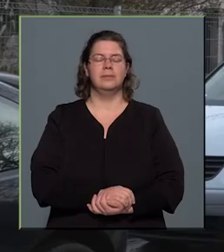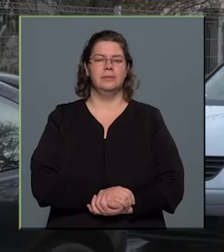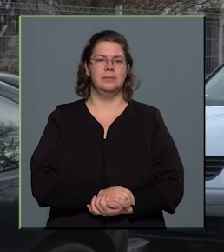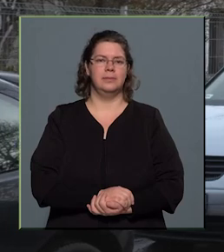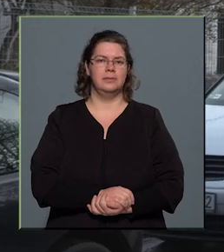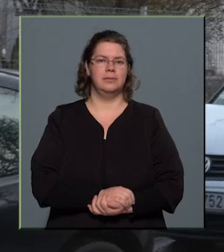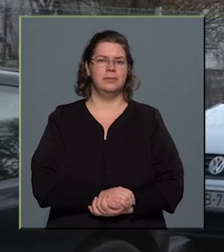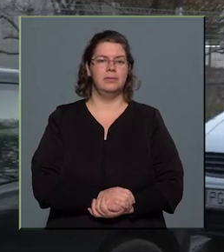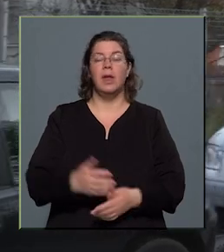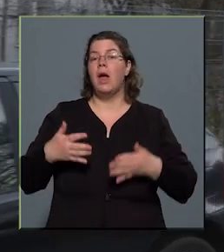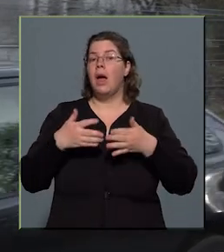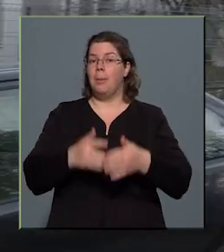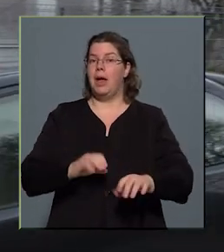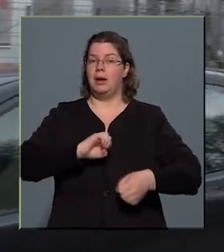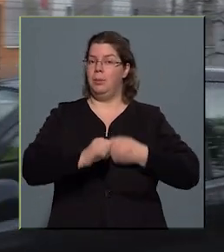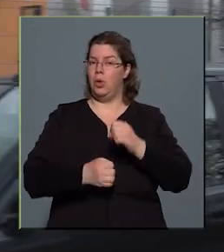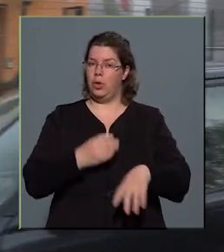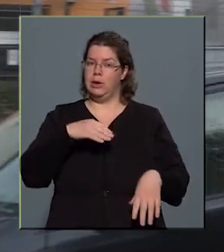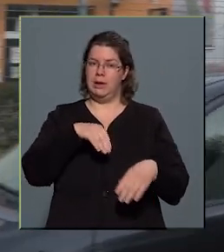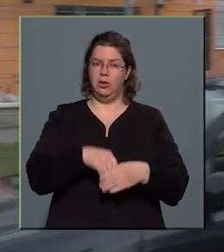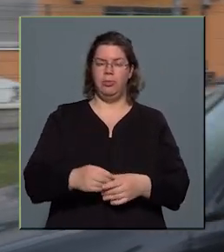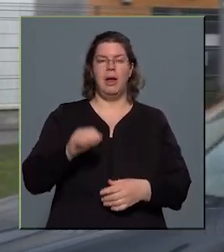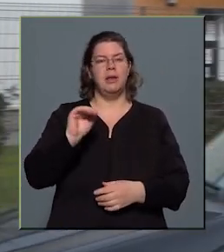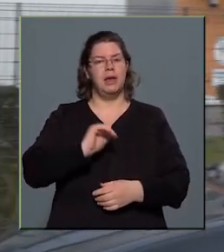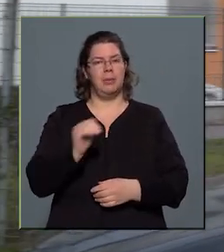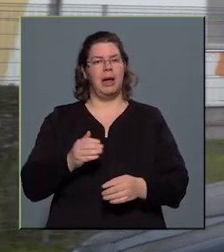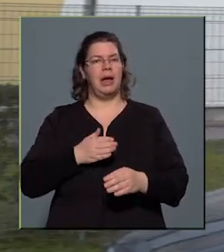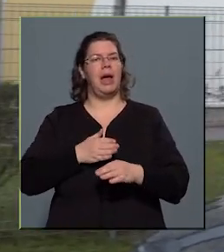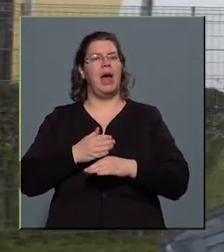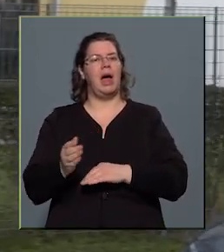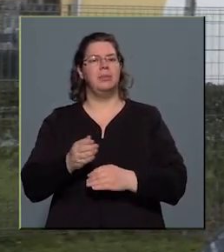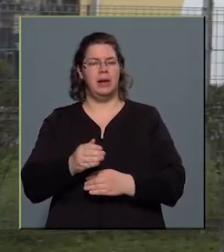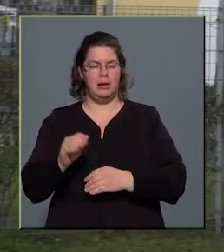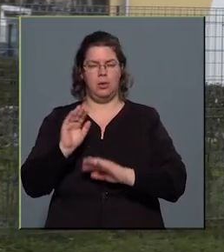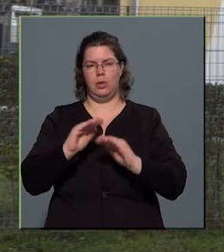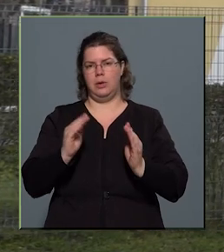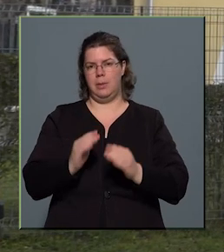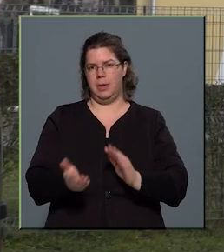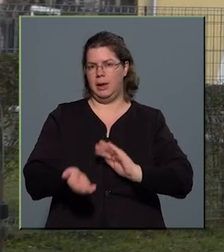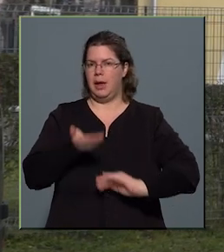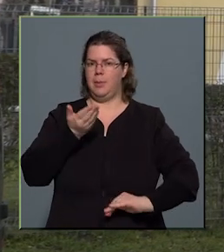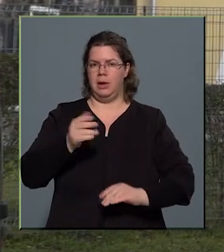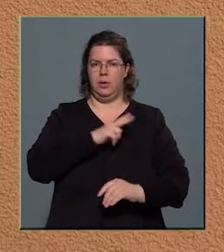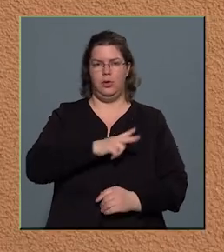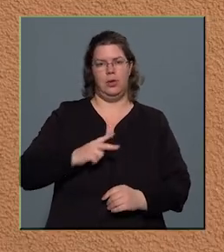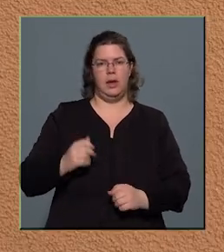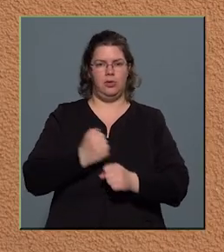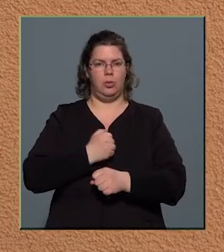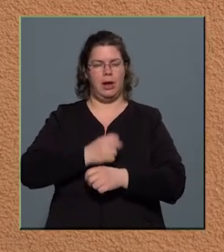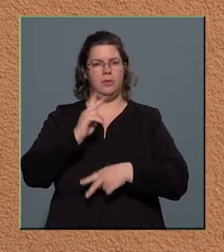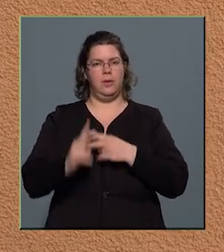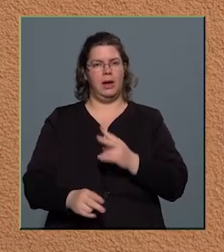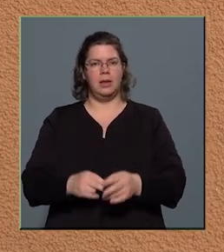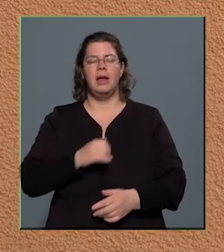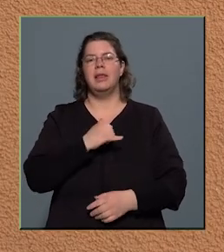A bárka működtetésében a gyermekek átmeneti otthonának dolgozói kiemelkedő szociális munkát végeznek az év minden